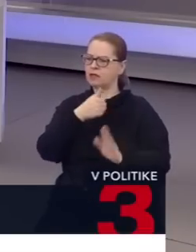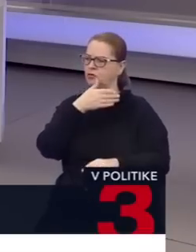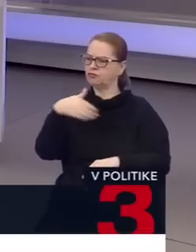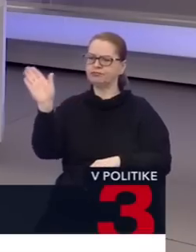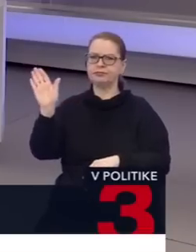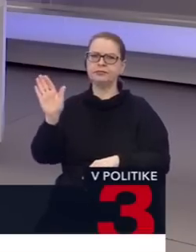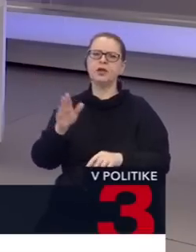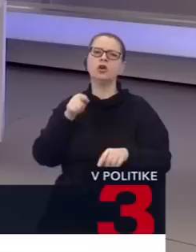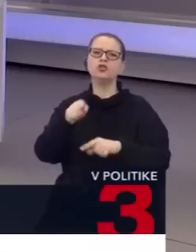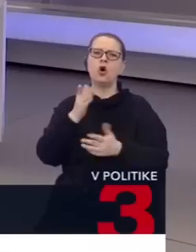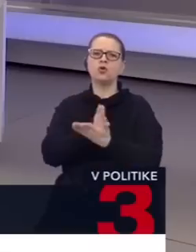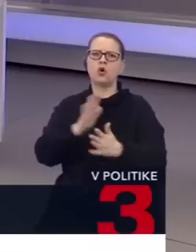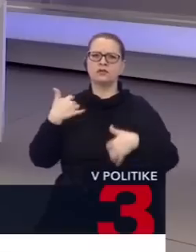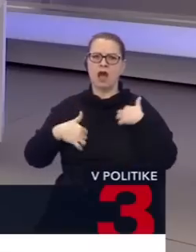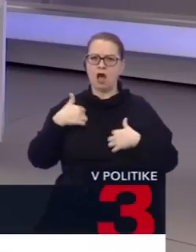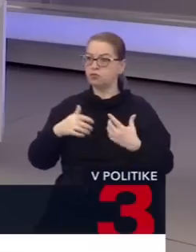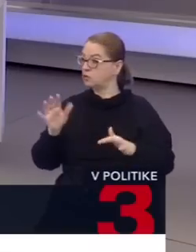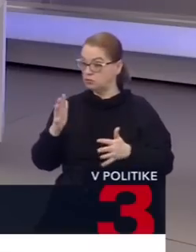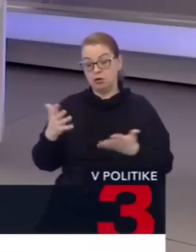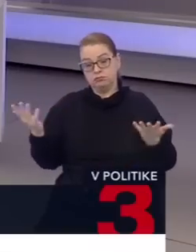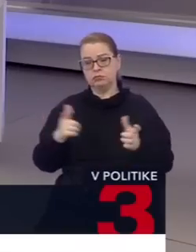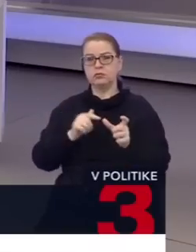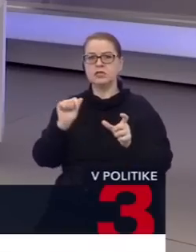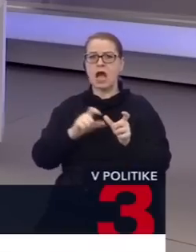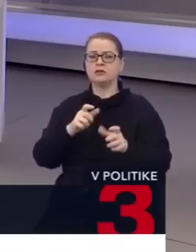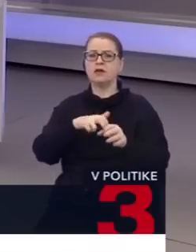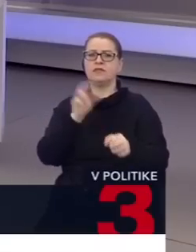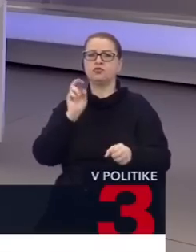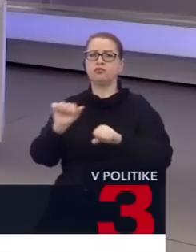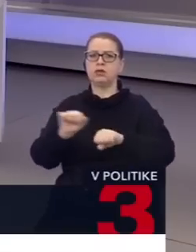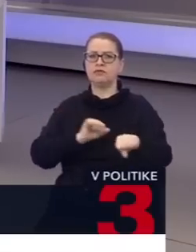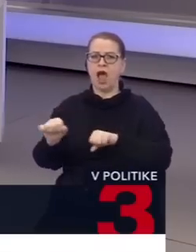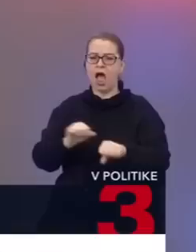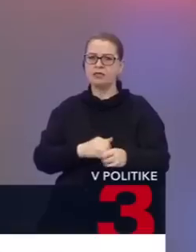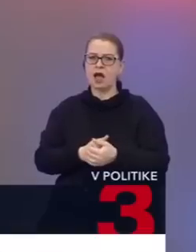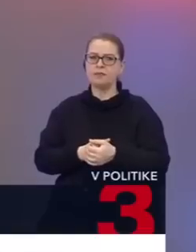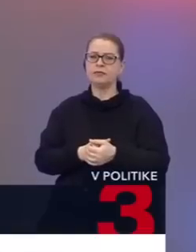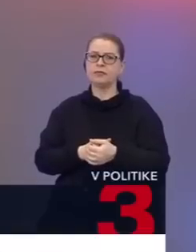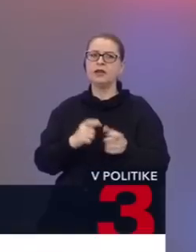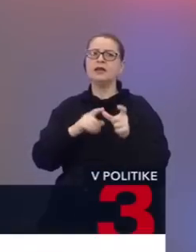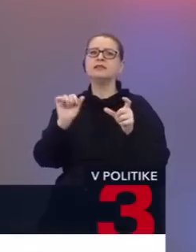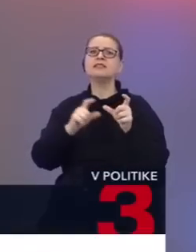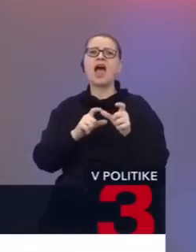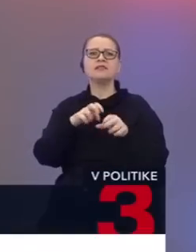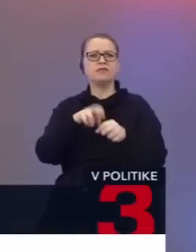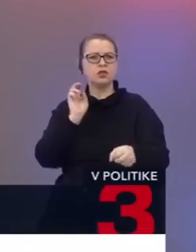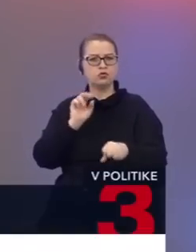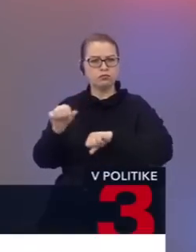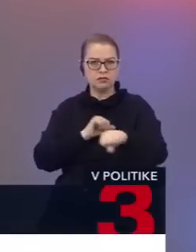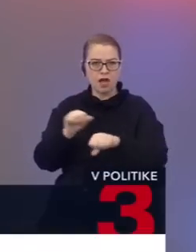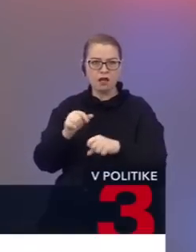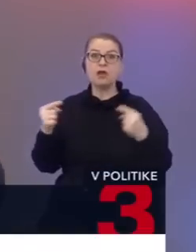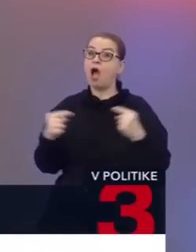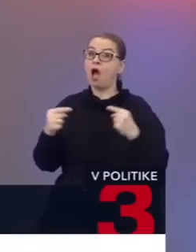Nakoniec teda aj SAS odišla z vlády. A napriek tomu, že SAS odišla z vlády, tie spory pokračovali v